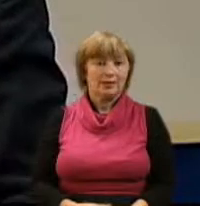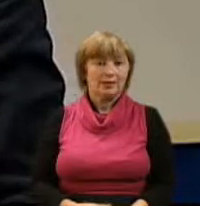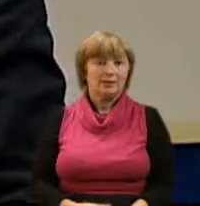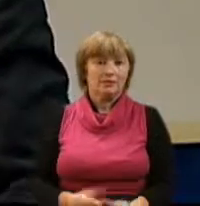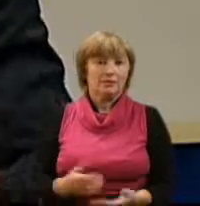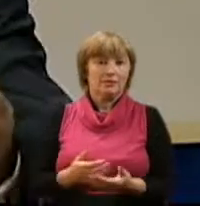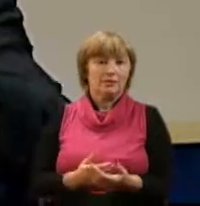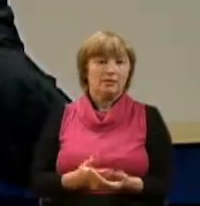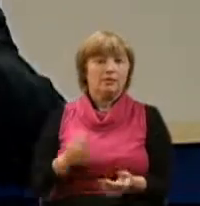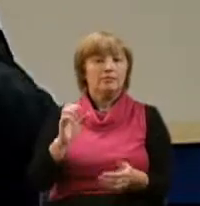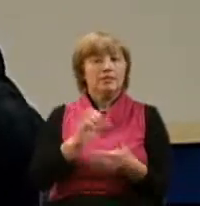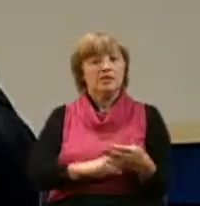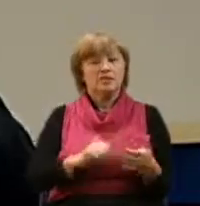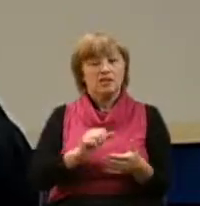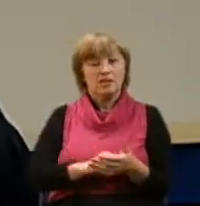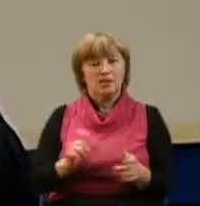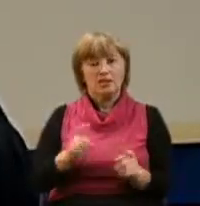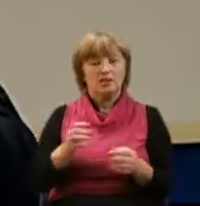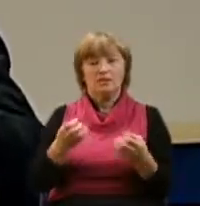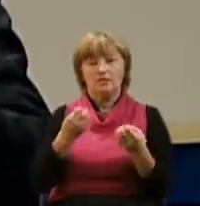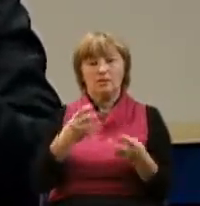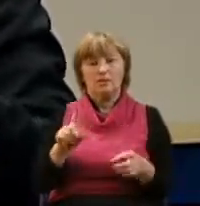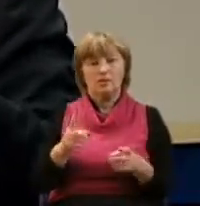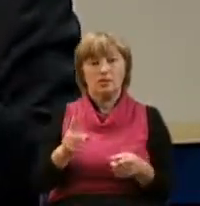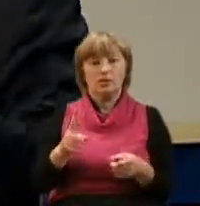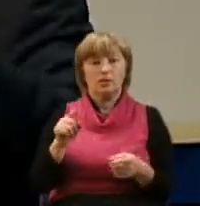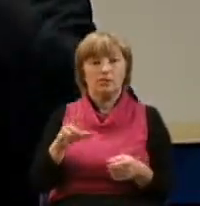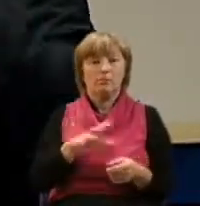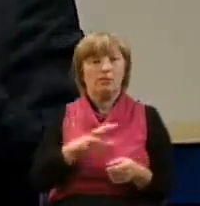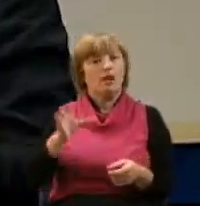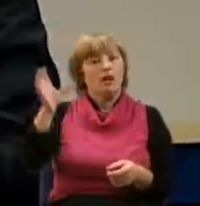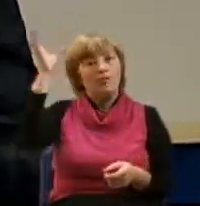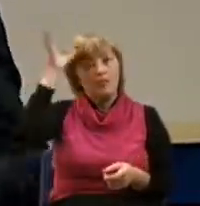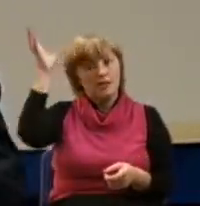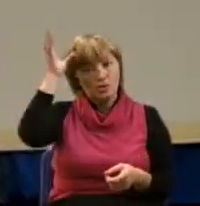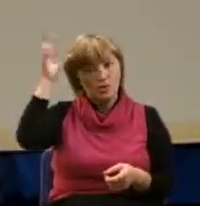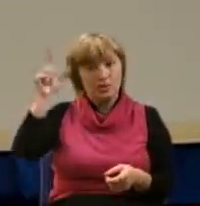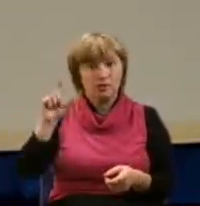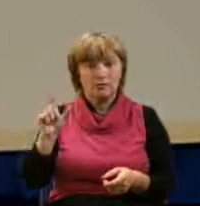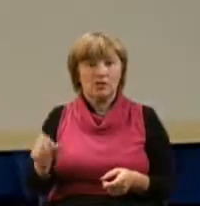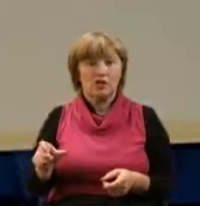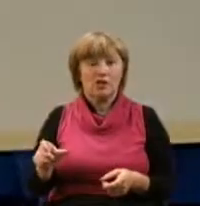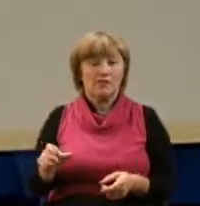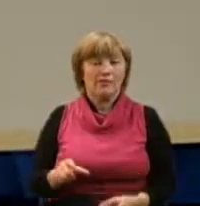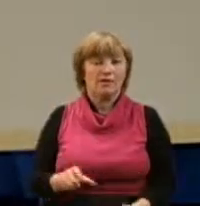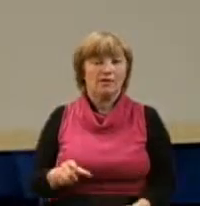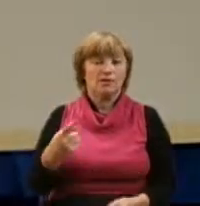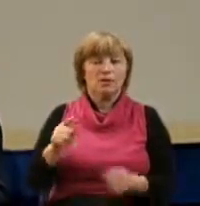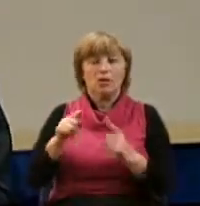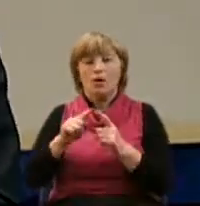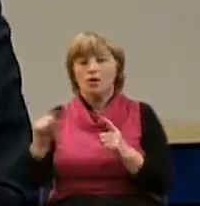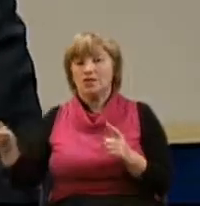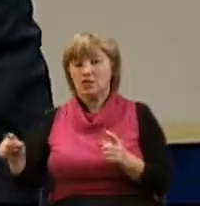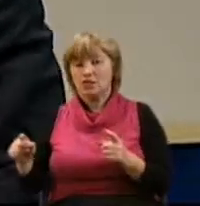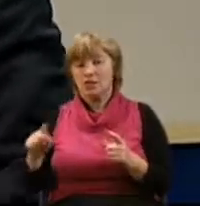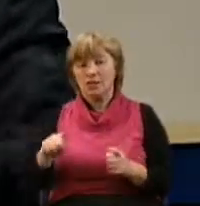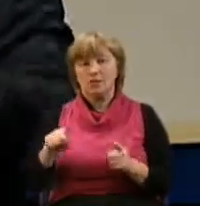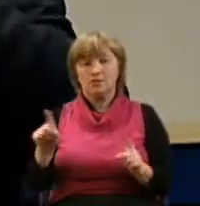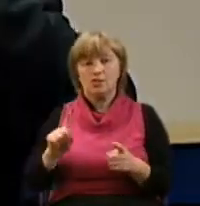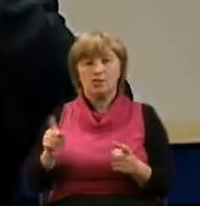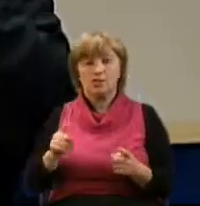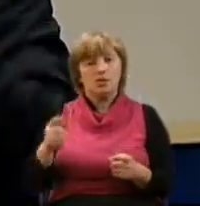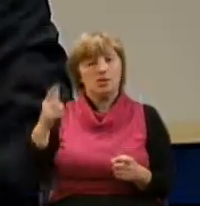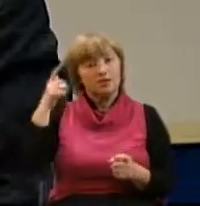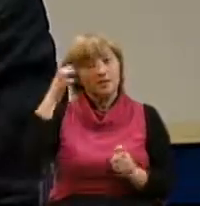служении. И причина не только потому, что он был образованным человеком, что он отличался тем, что